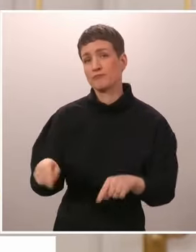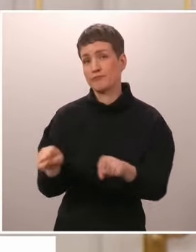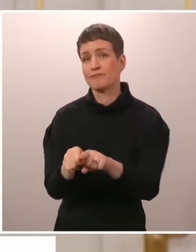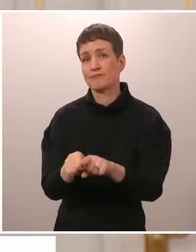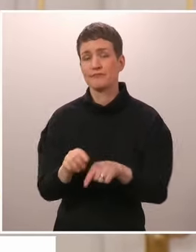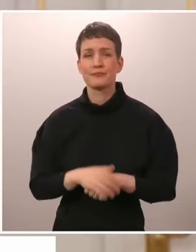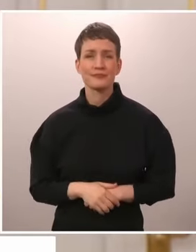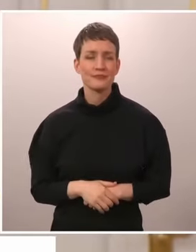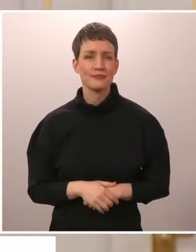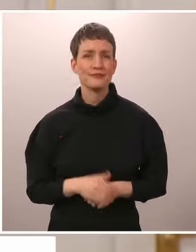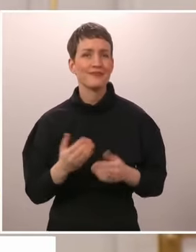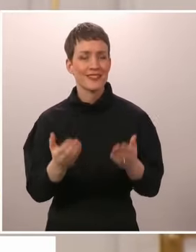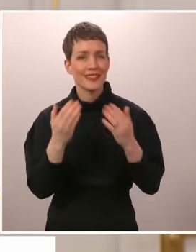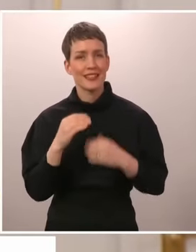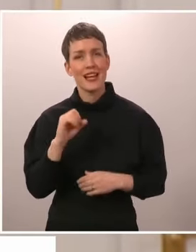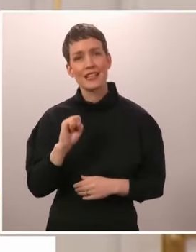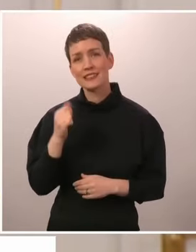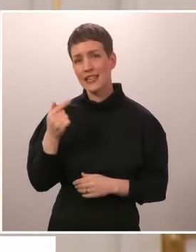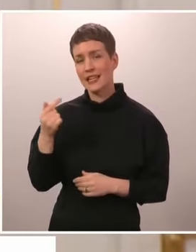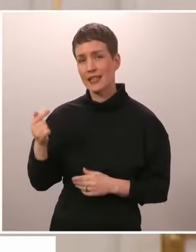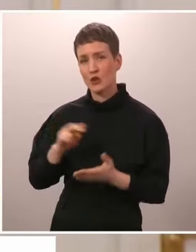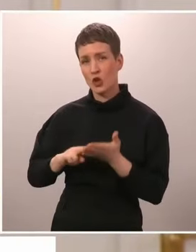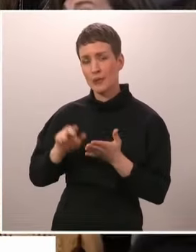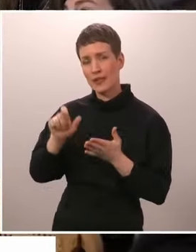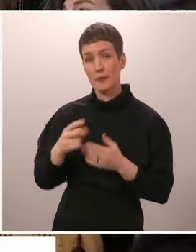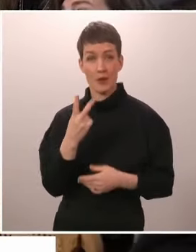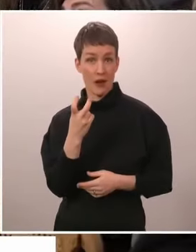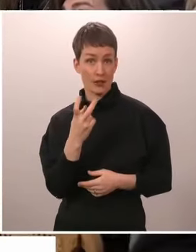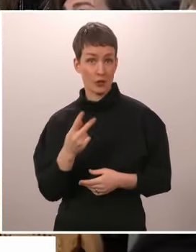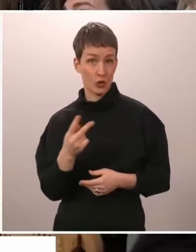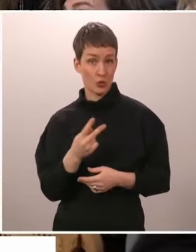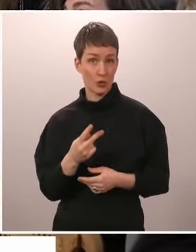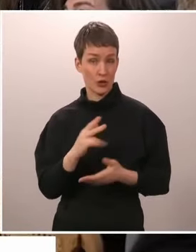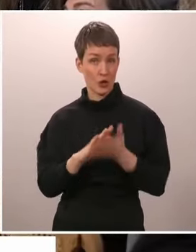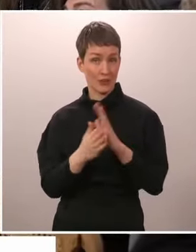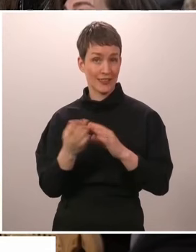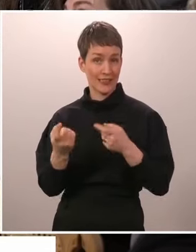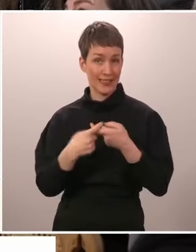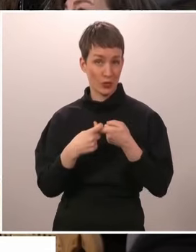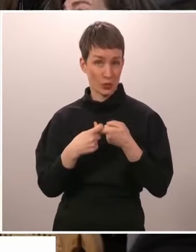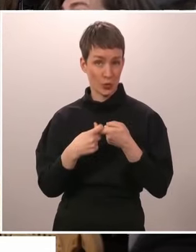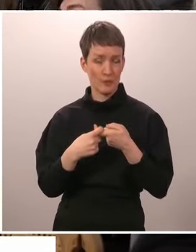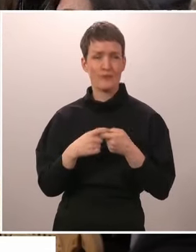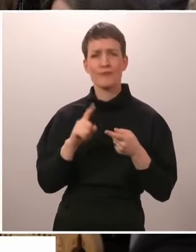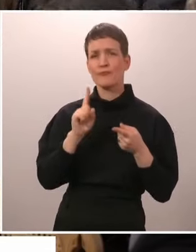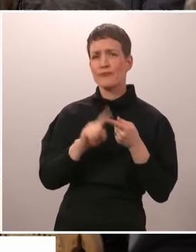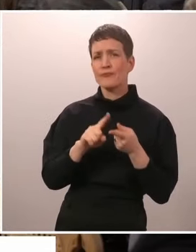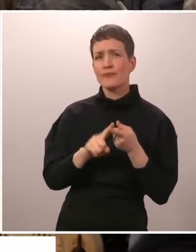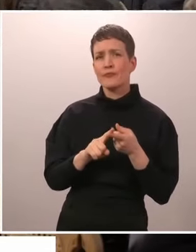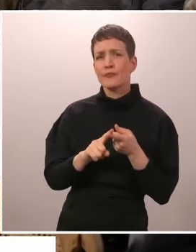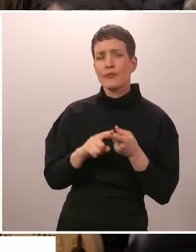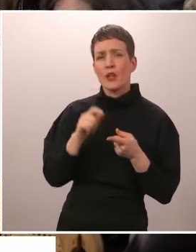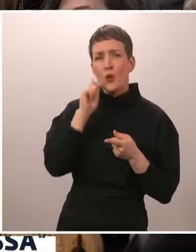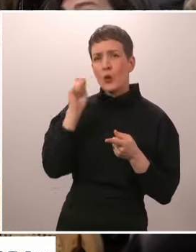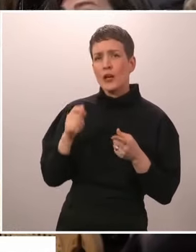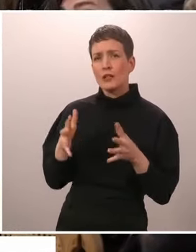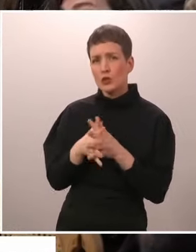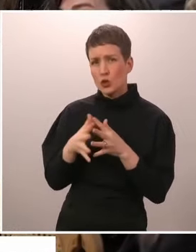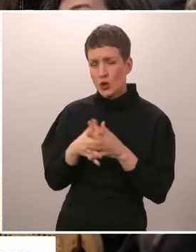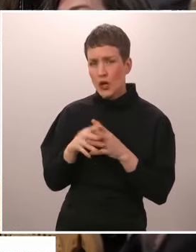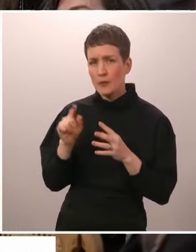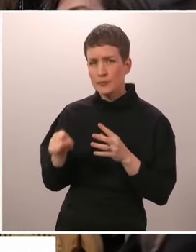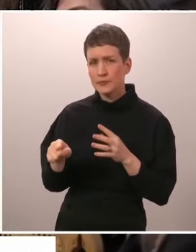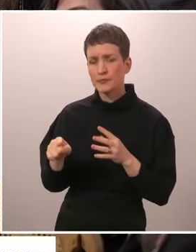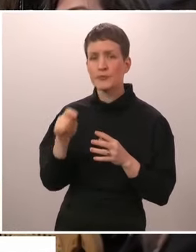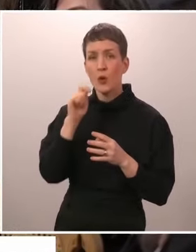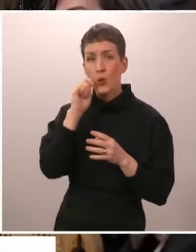Sanna Raitaho, STT. Kysyisin myös kaksi kysymystä, jotka linkittyvät vähän toisiinsa. Ensimmäinen koskee Ukrainan sotaa. Ukraina on